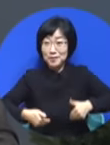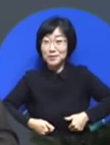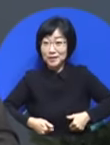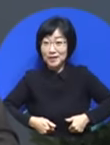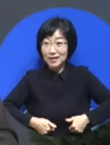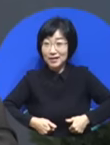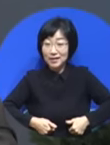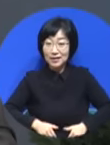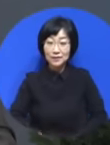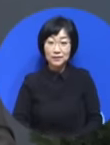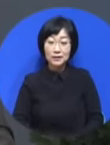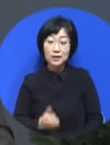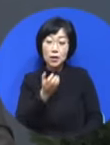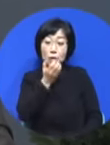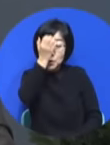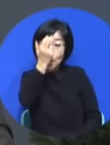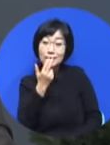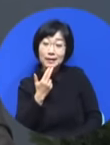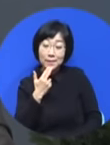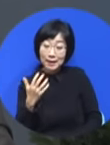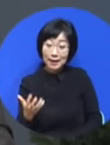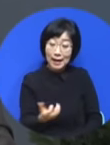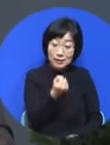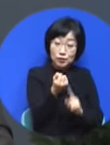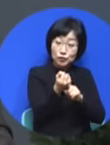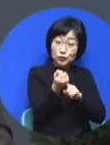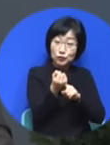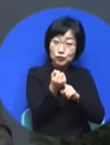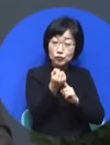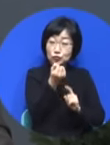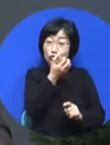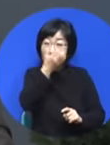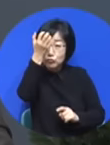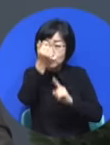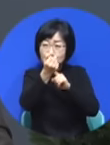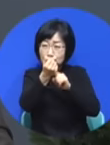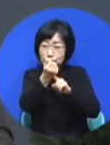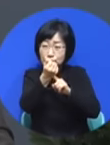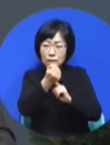요셉이 가진 꿈은 어떤 것도 막을 수 없는 꿈입니다.